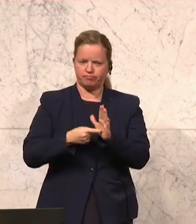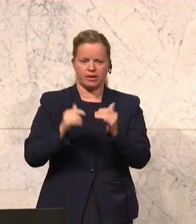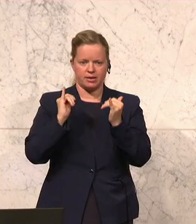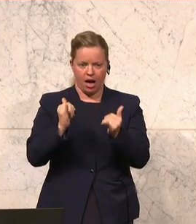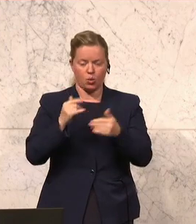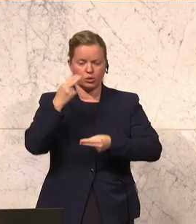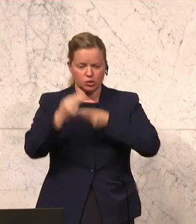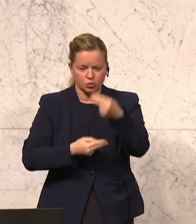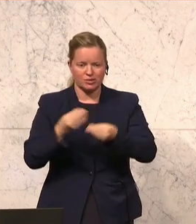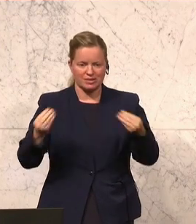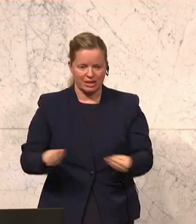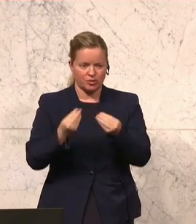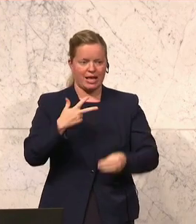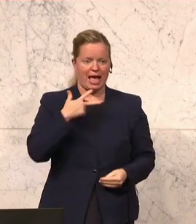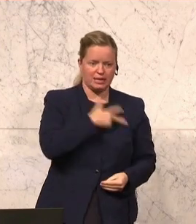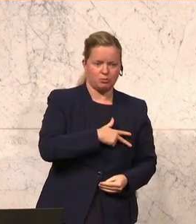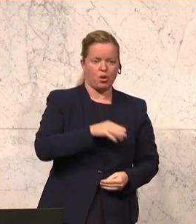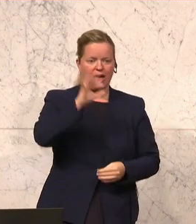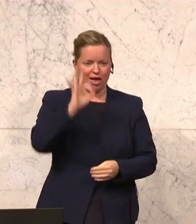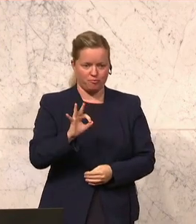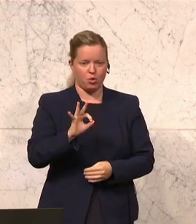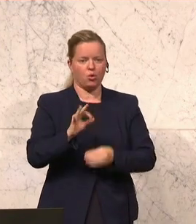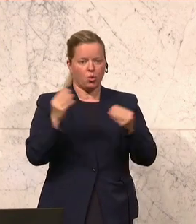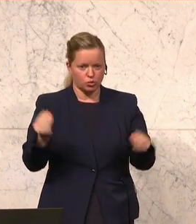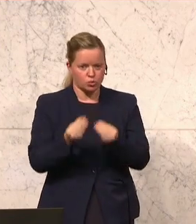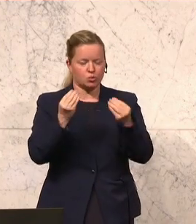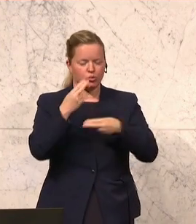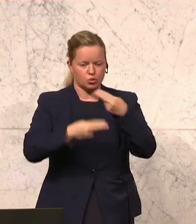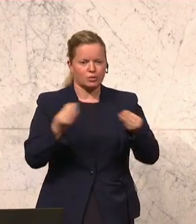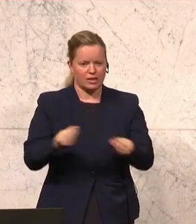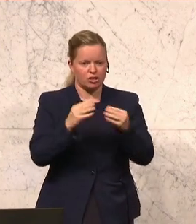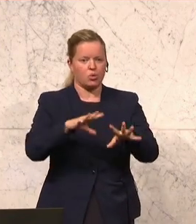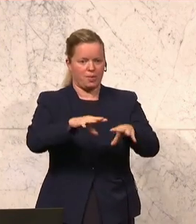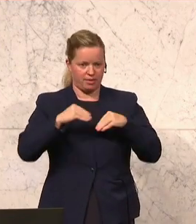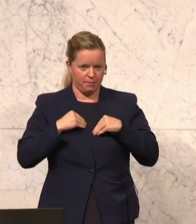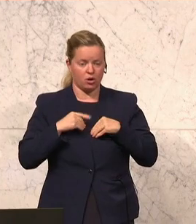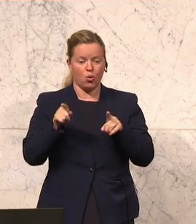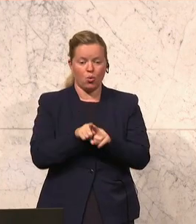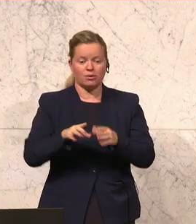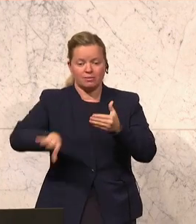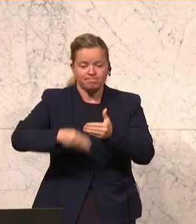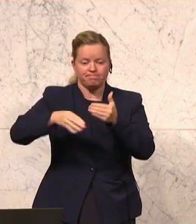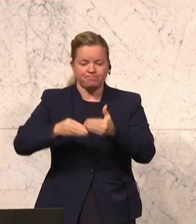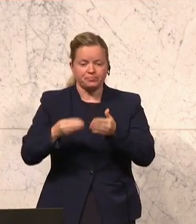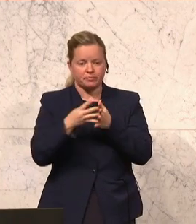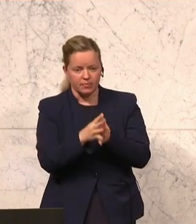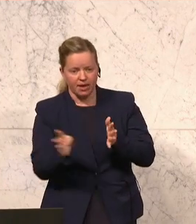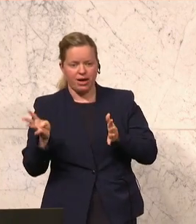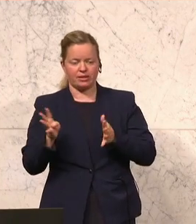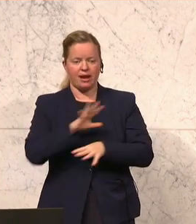Untersuchungsgegenstand der SPÖ und der FPÖ übernehmen und wir jedenfalls diesen Untersuchungsgegenstand erweitern, um alle